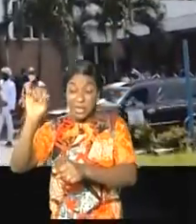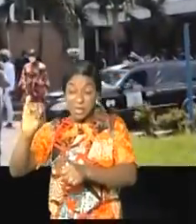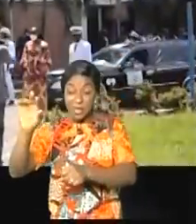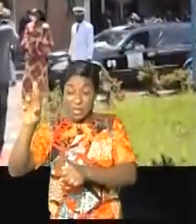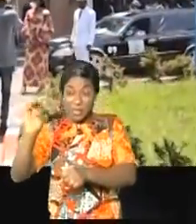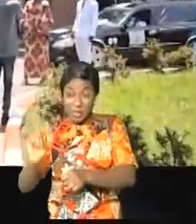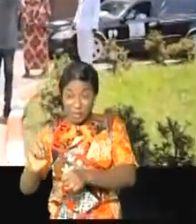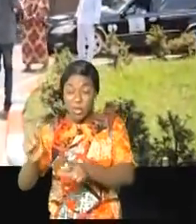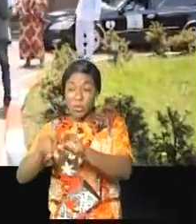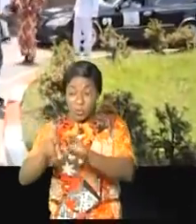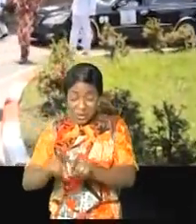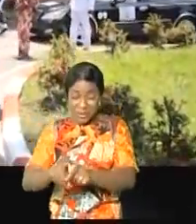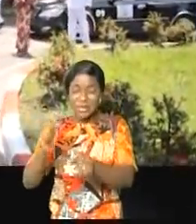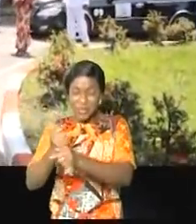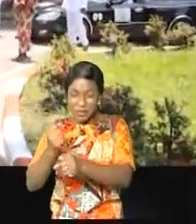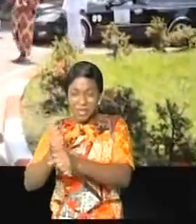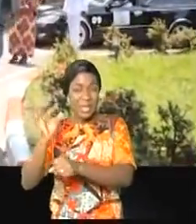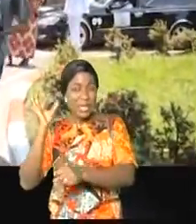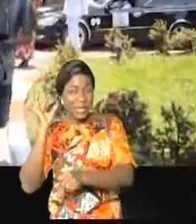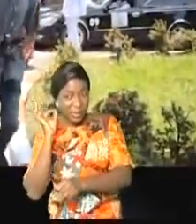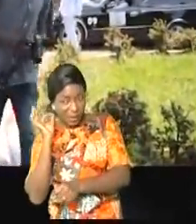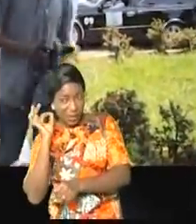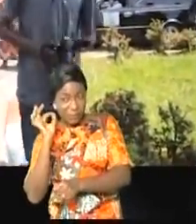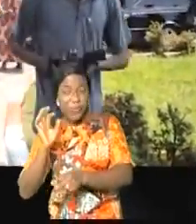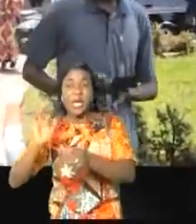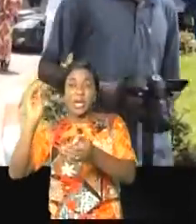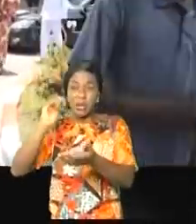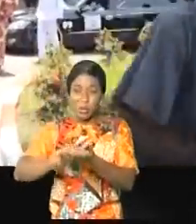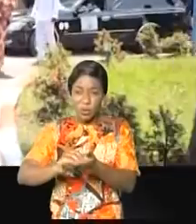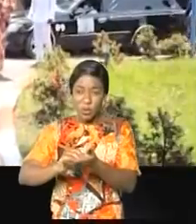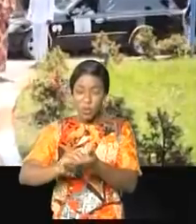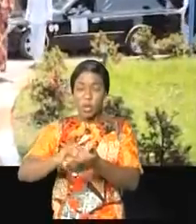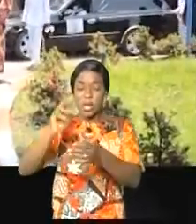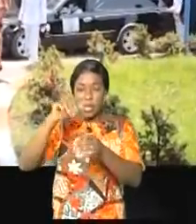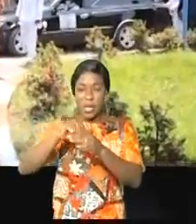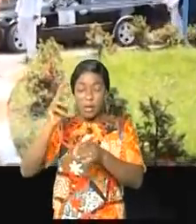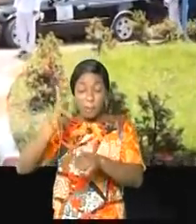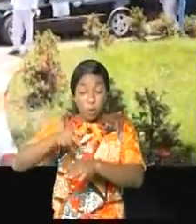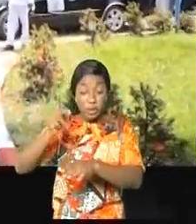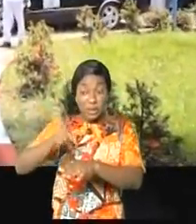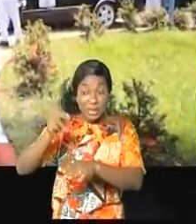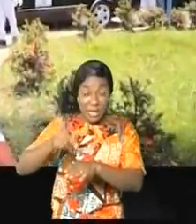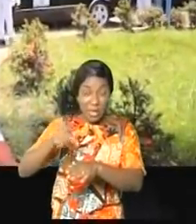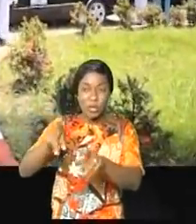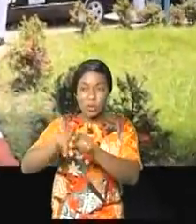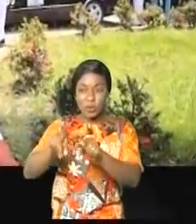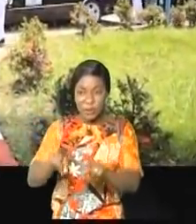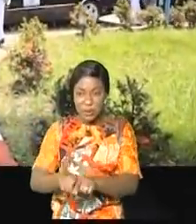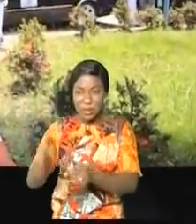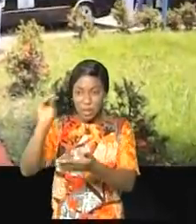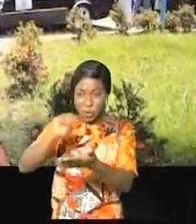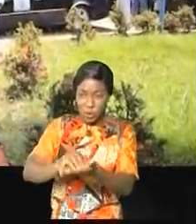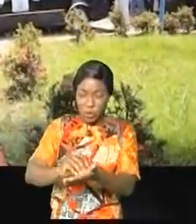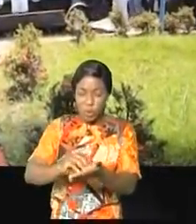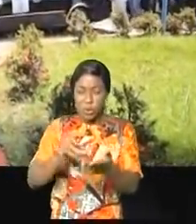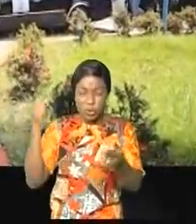1977 à 1979, ensuite au Portugal, au Royaume-Uni d'Angleterre et d'Irlande du Nord jusqu'en